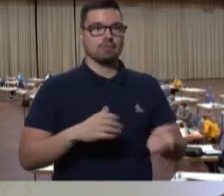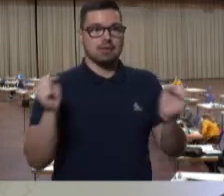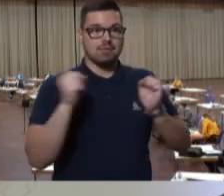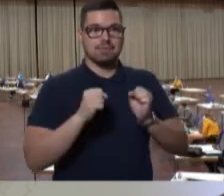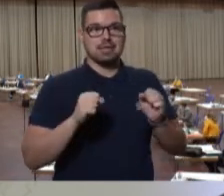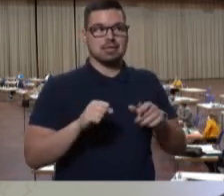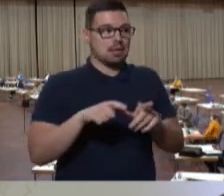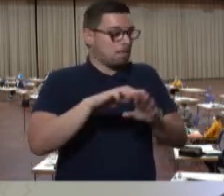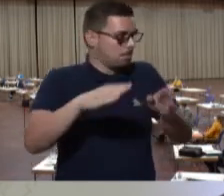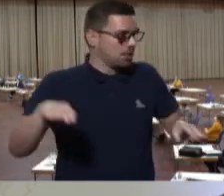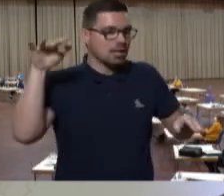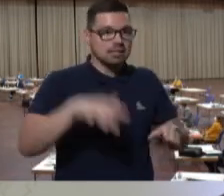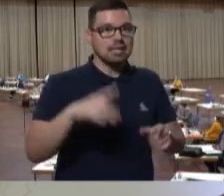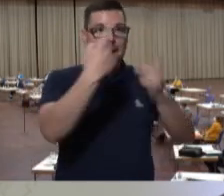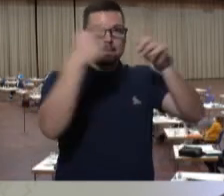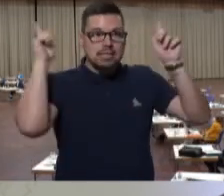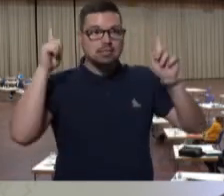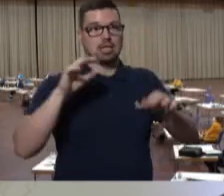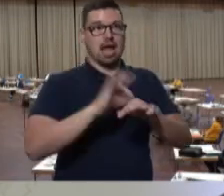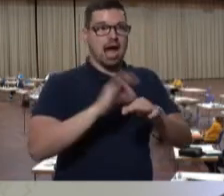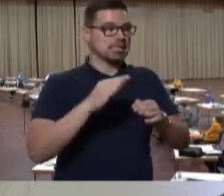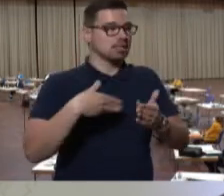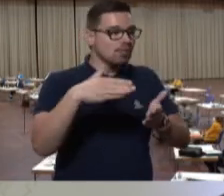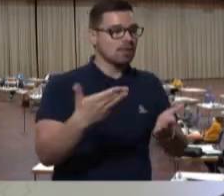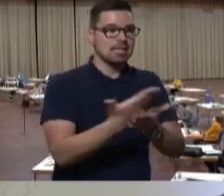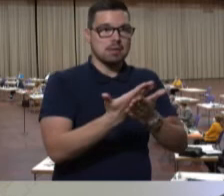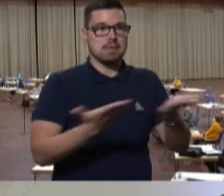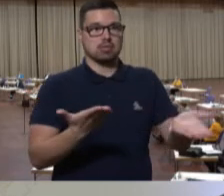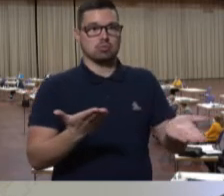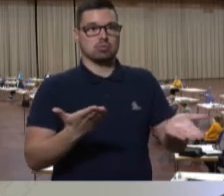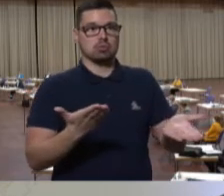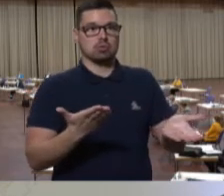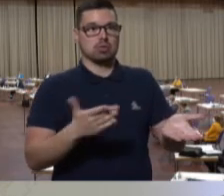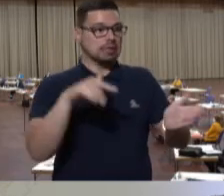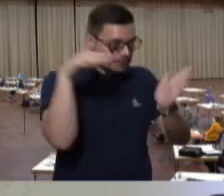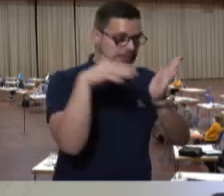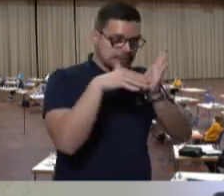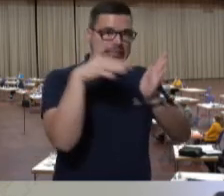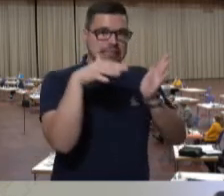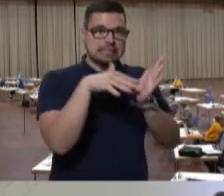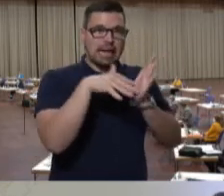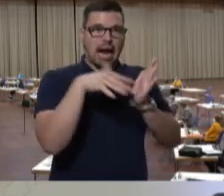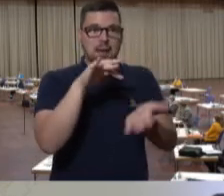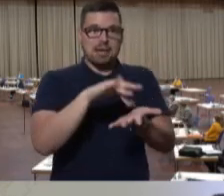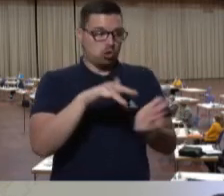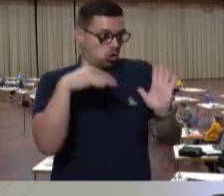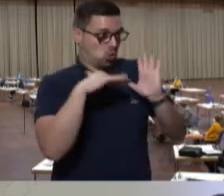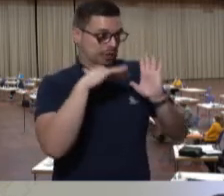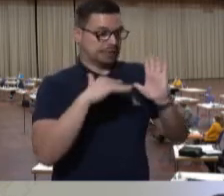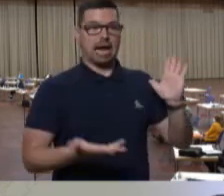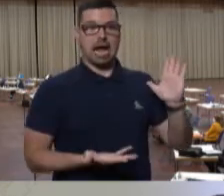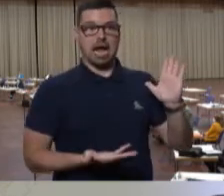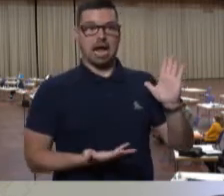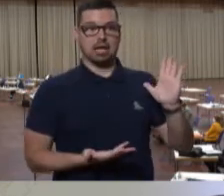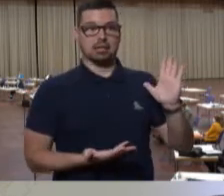eine mexikanische Ärztin sich zur Fachärztin weiterbilden lässt. Das stimmt nicht. Das steht aber wortwörtlich in der Begründung so drin, die Sie heute